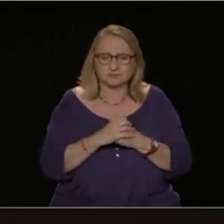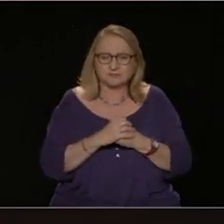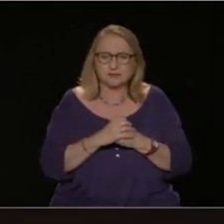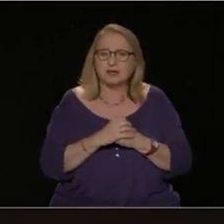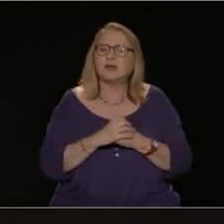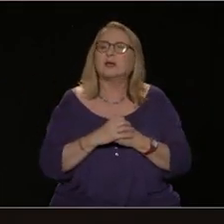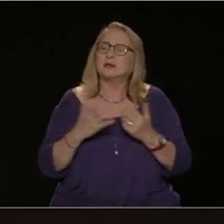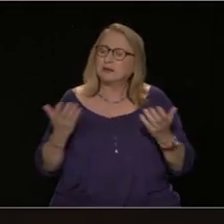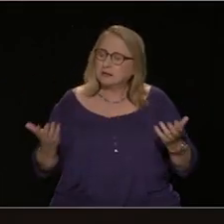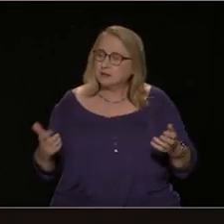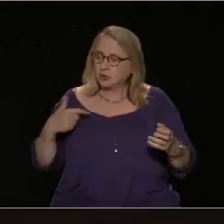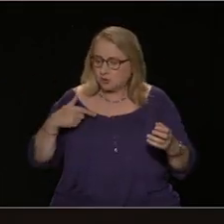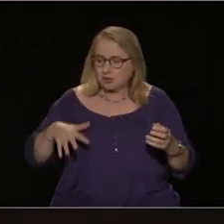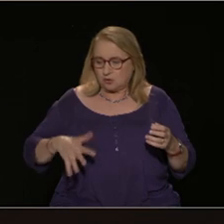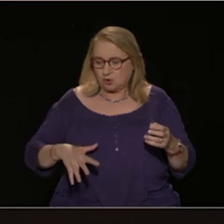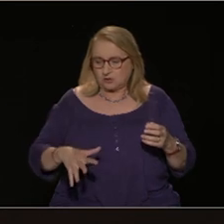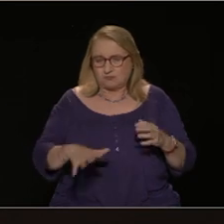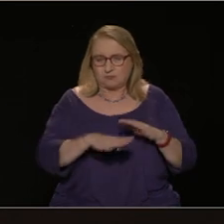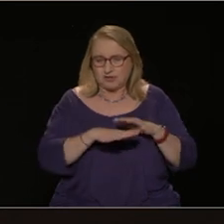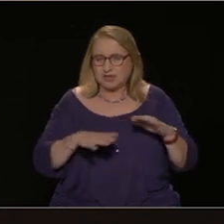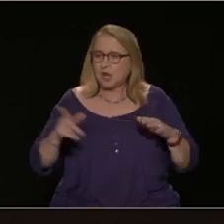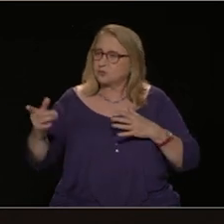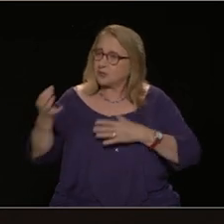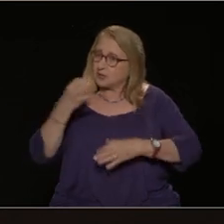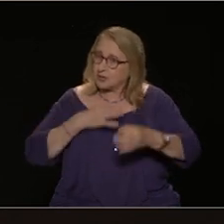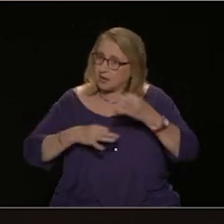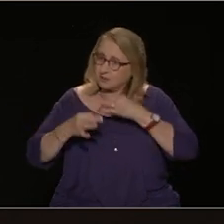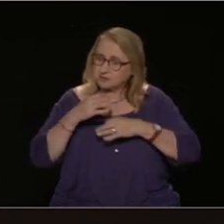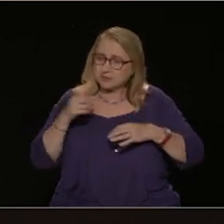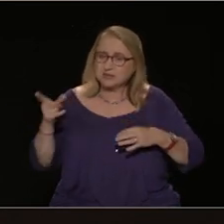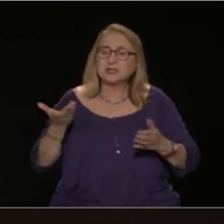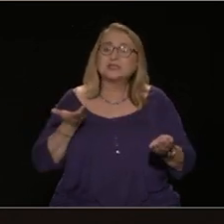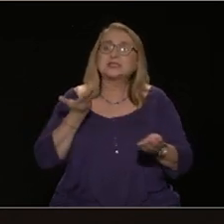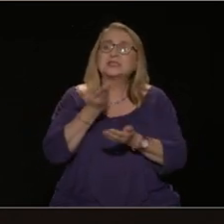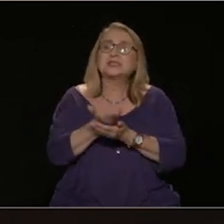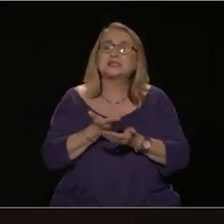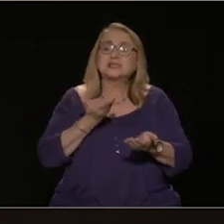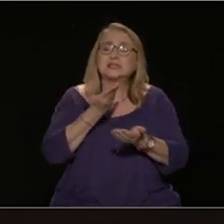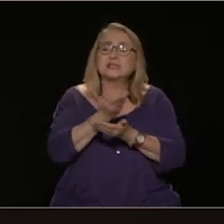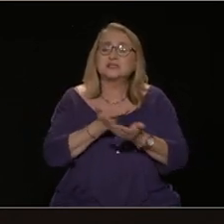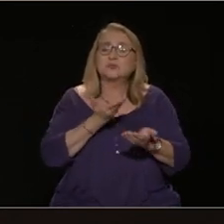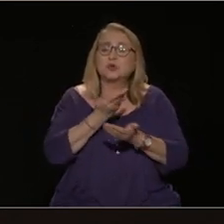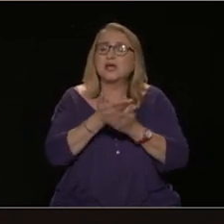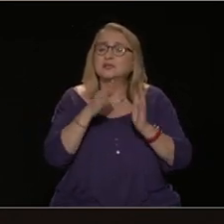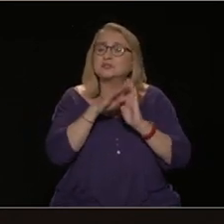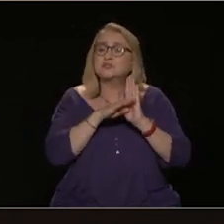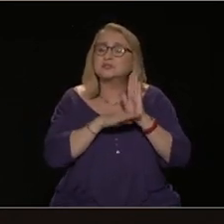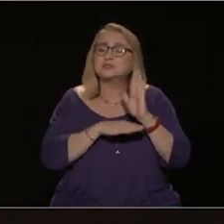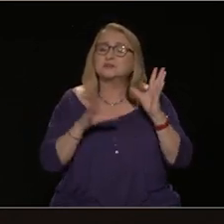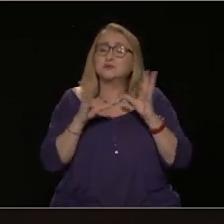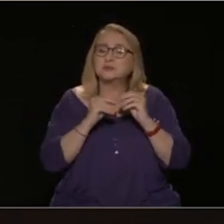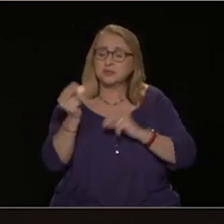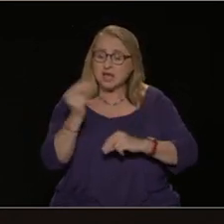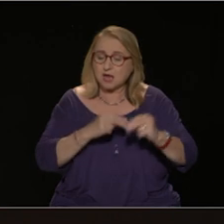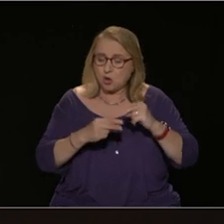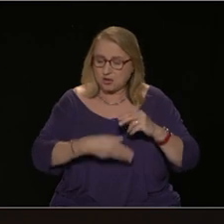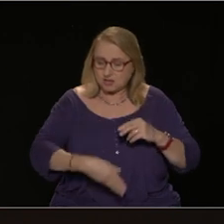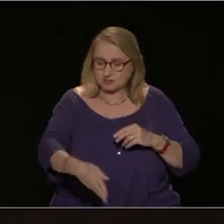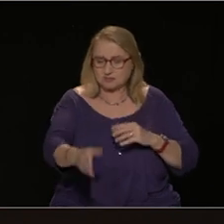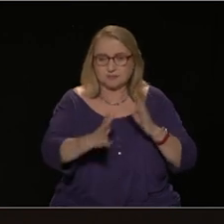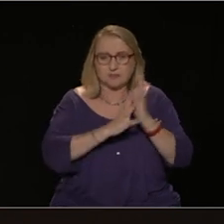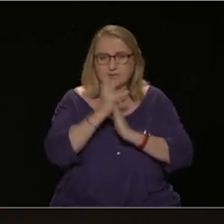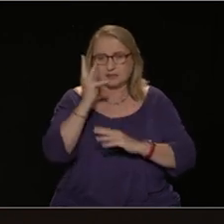τέλος. Τους παράγοντες εκείνες τις προτάσεις, εκείνες που έχετε, το αφήγημα το πολιτικό που έχετε για τις εκλογές που θα γίνουν σε 13